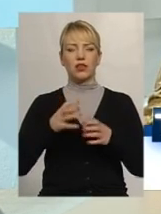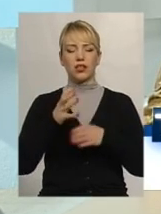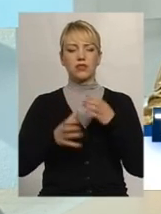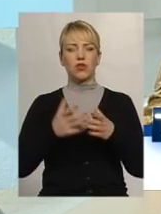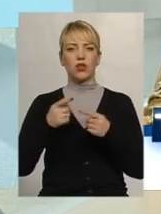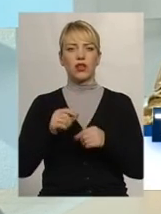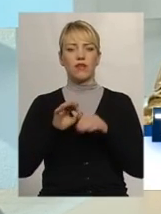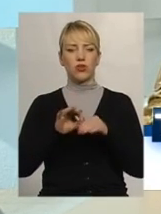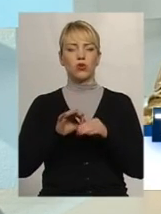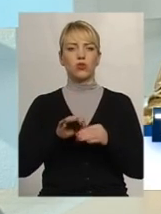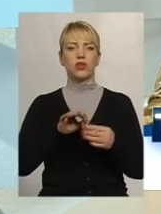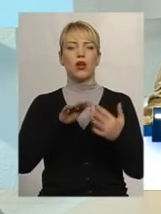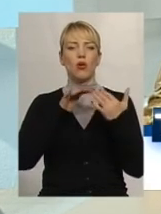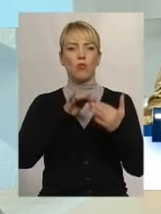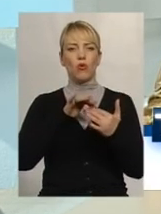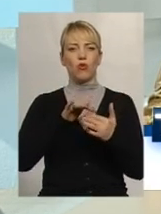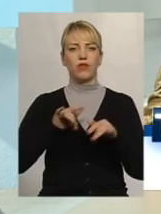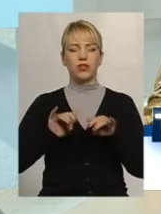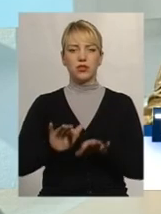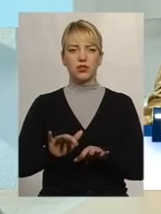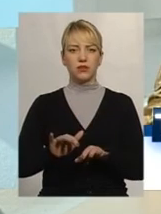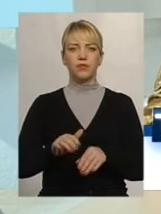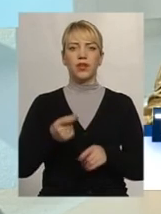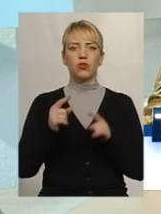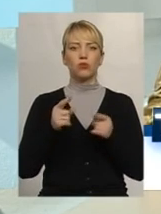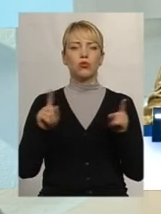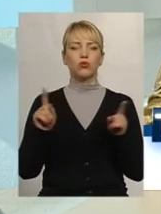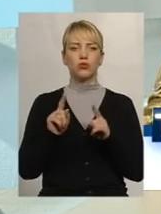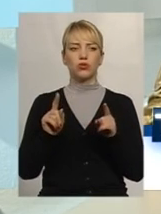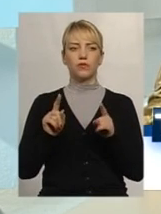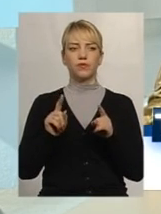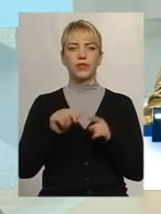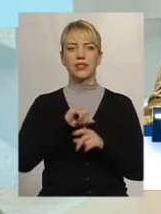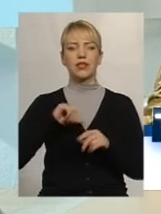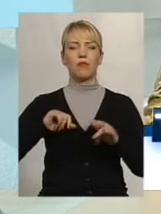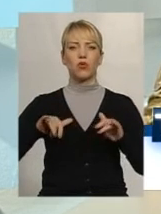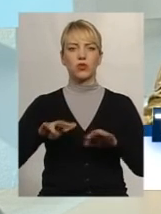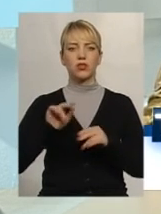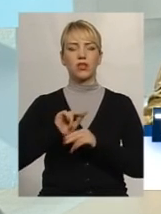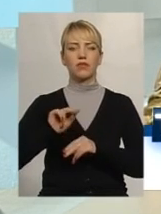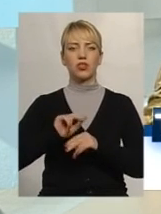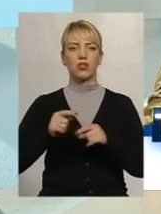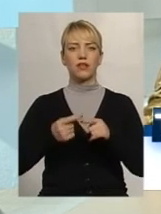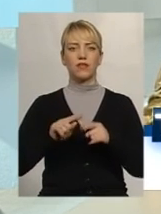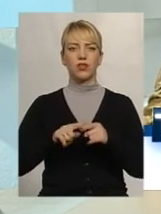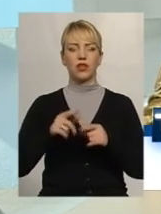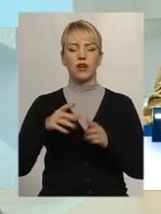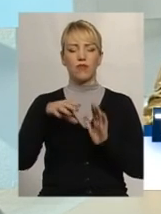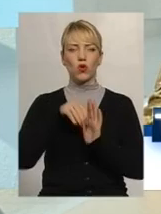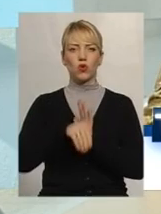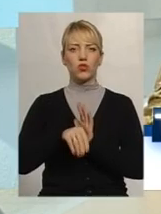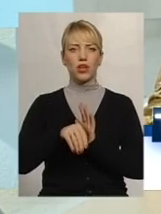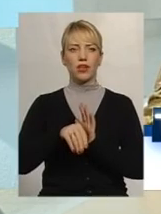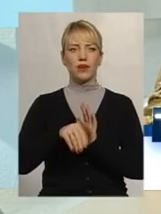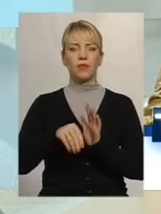де бойові дії щойно закінчились. Тому що сам процес навчання, він і себе і включає обмін